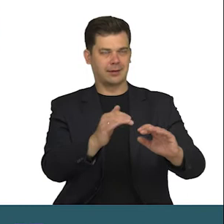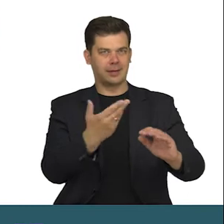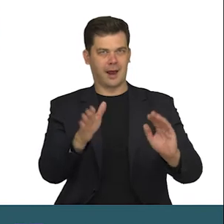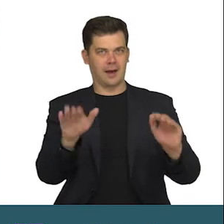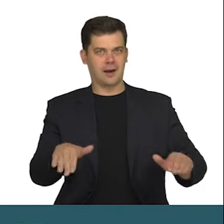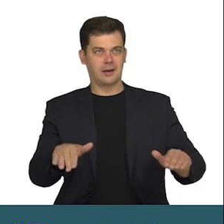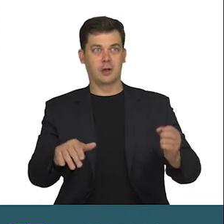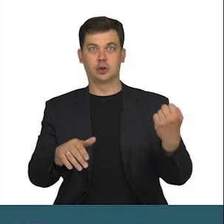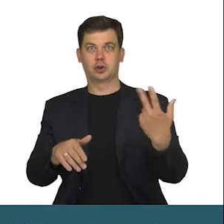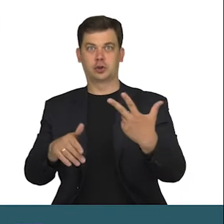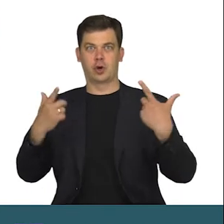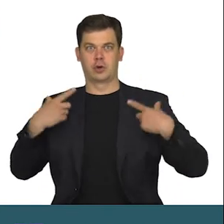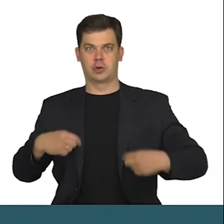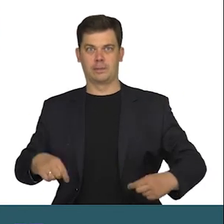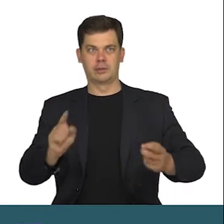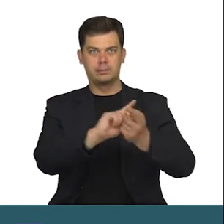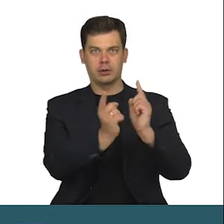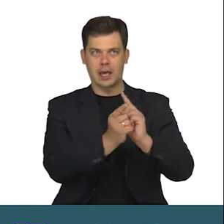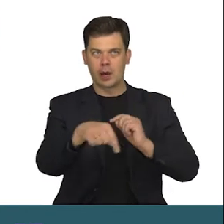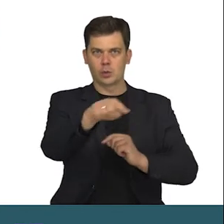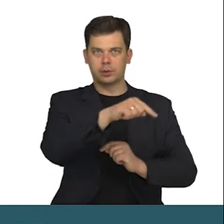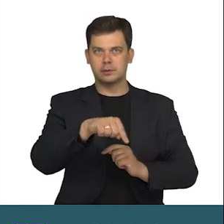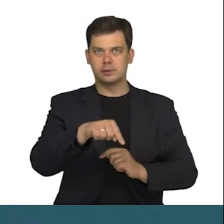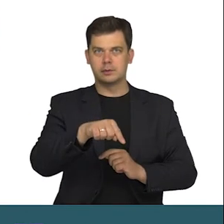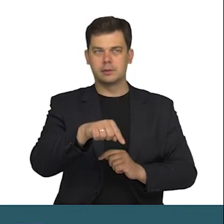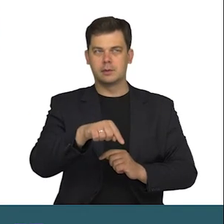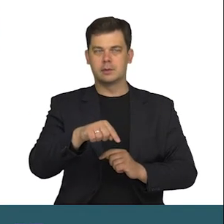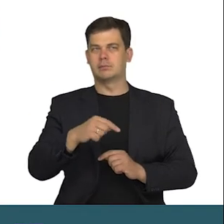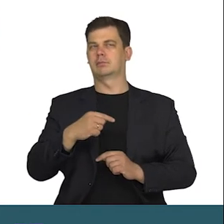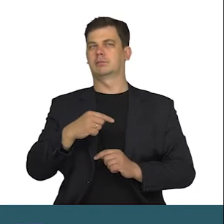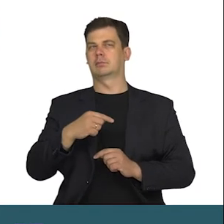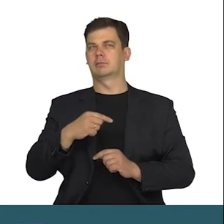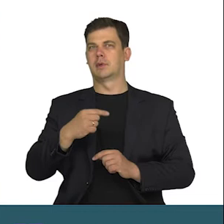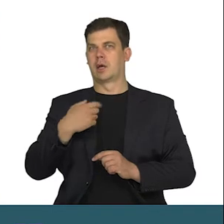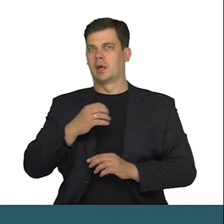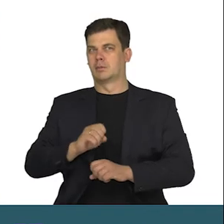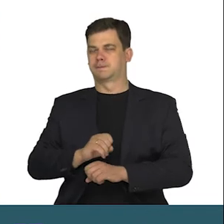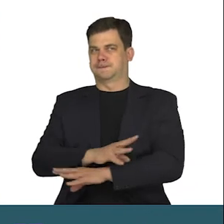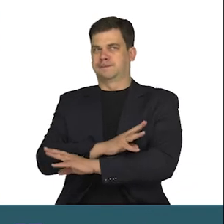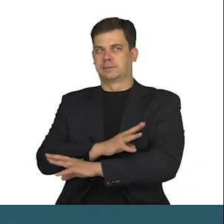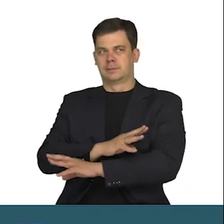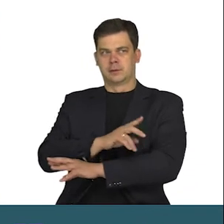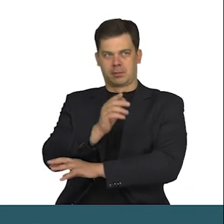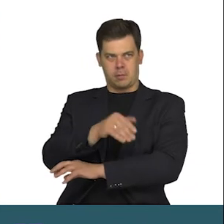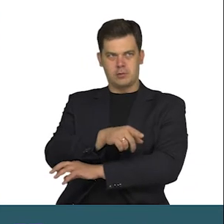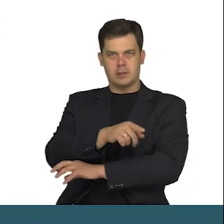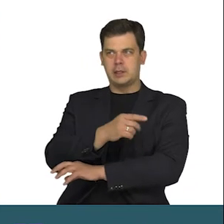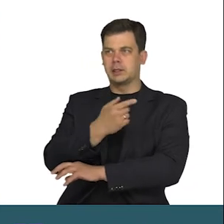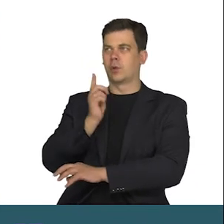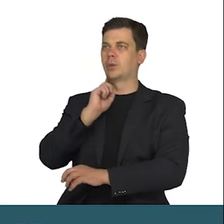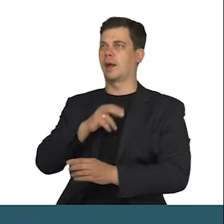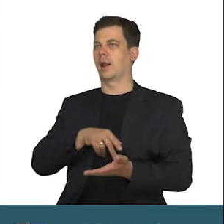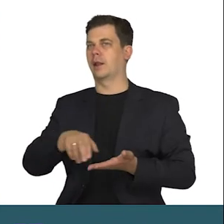Trzy osoby w jednym miejscu. Udawać, że nie przeszedł mnie dreszcz i iść dalej jak gdyby nigdy nic?